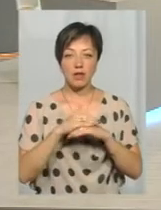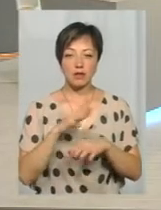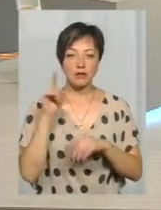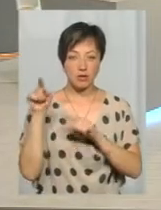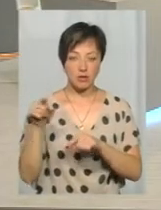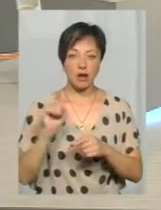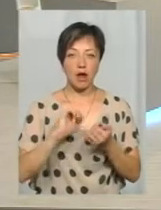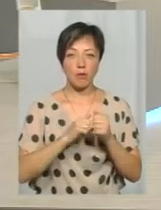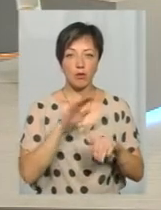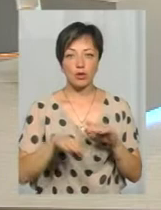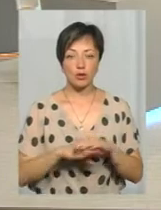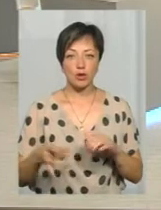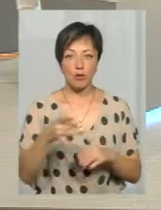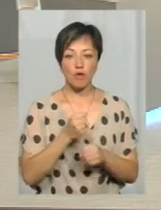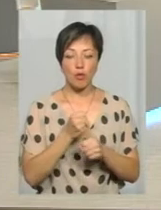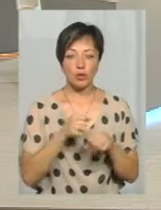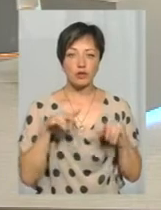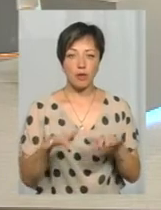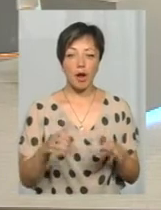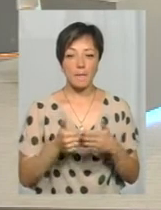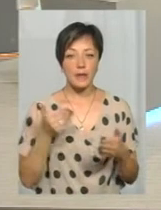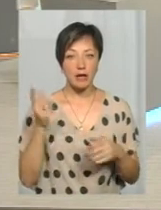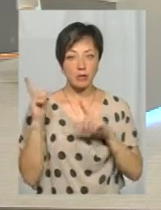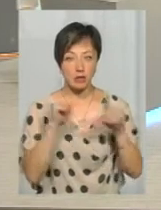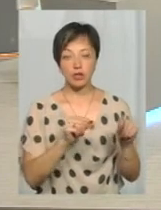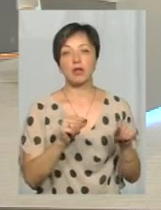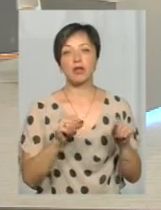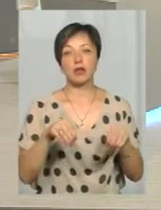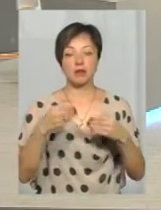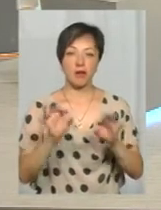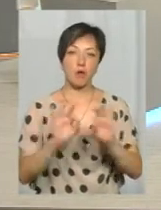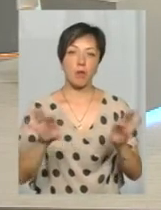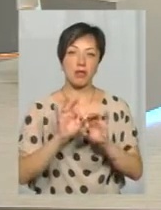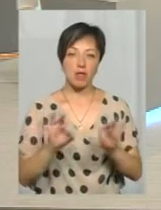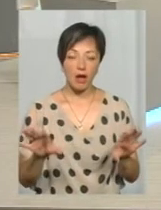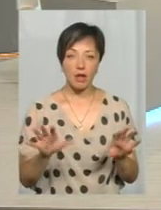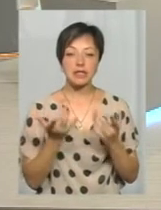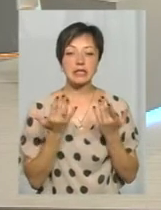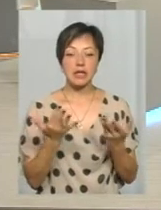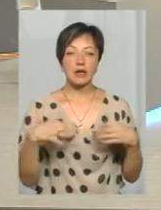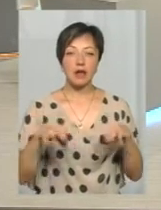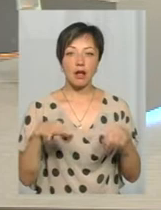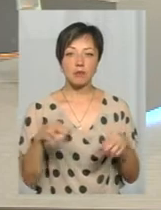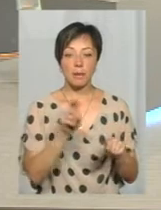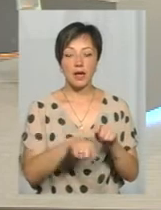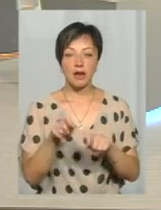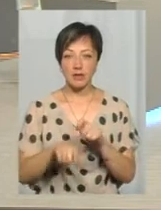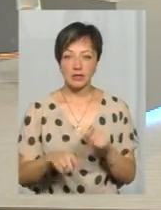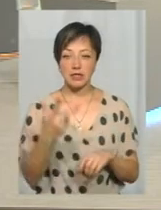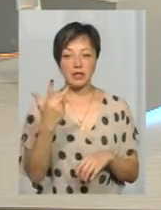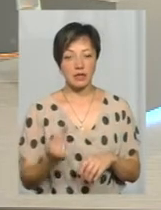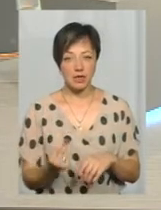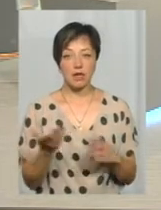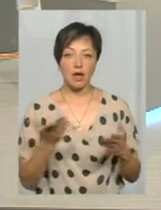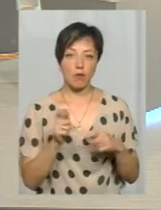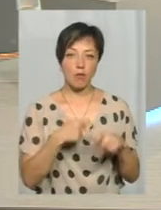у Кам'янці, Подільському районі, у робочих справах, а перед тим, як туди вирушити, прокоментував, скільки транспорту вже перевірили за три дні,